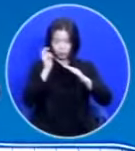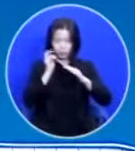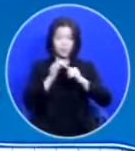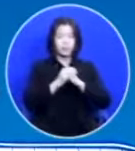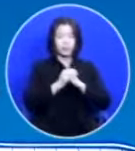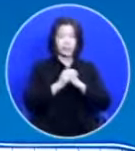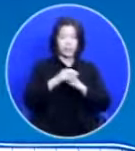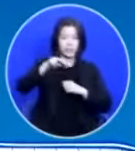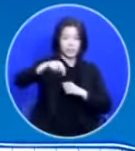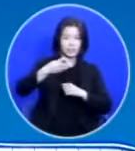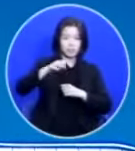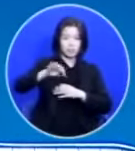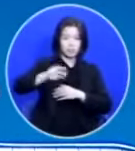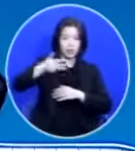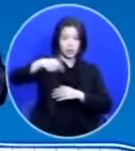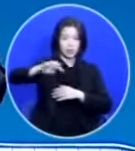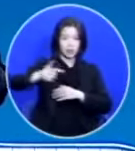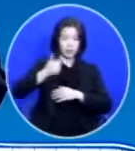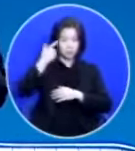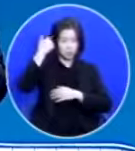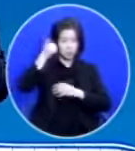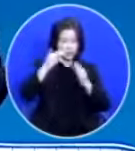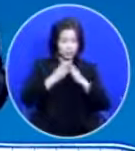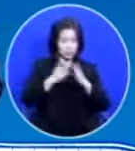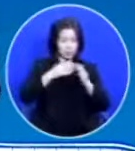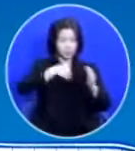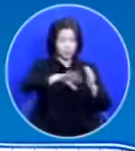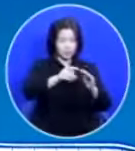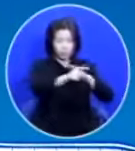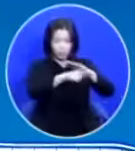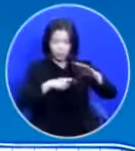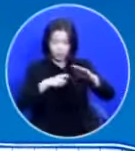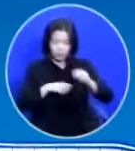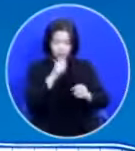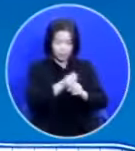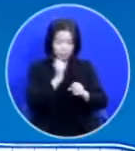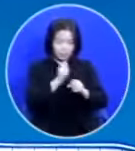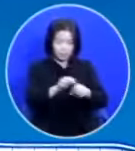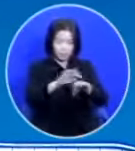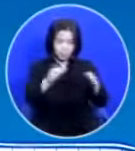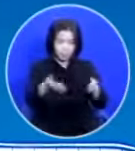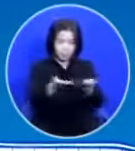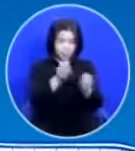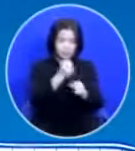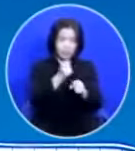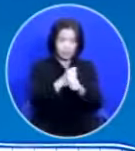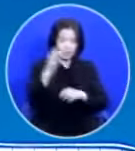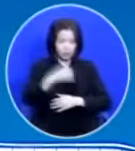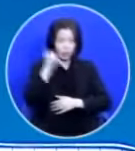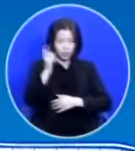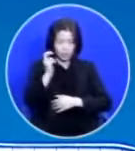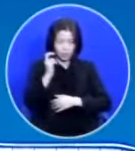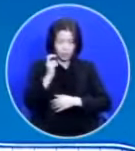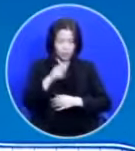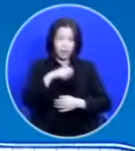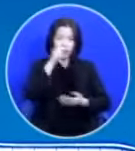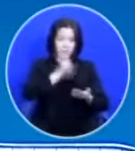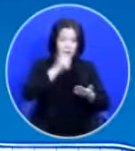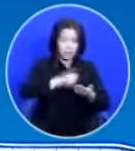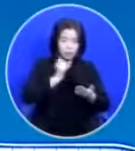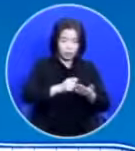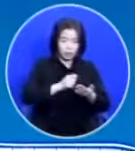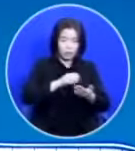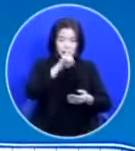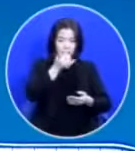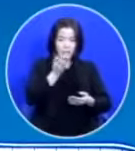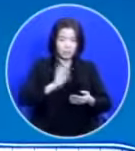집에 가서 뭘 훔쳐가지고 이걸 망치로 두들겨서 가지고 온 거예요 그 망치를 두들겼지만 스펄전이라고